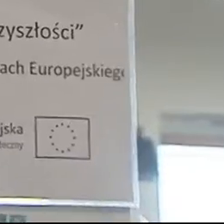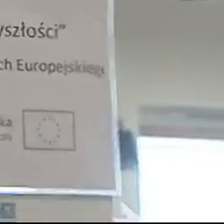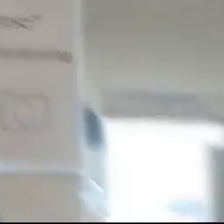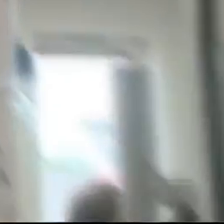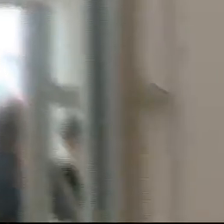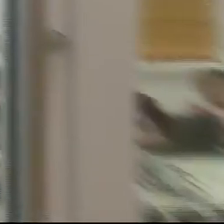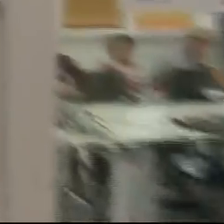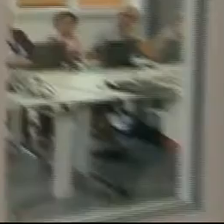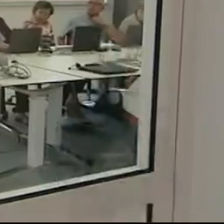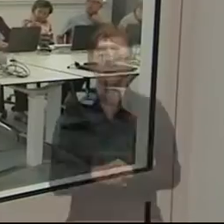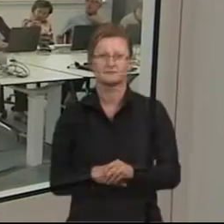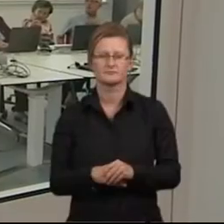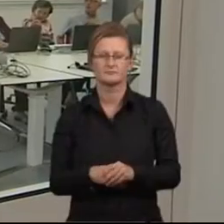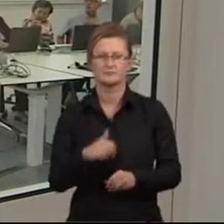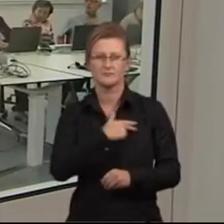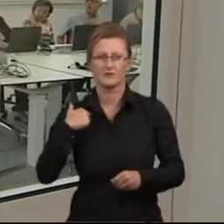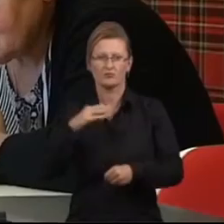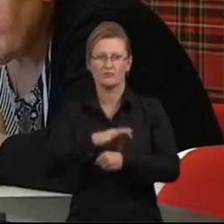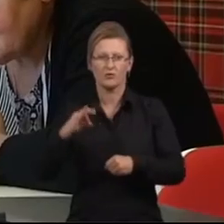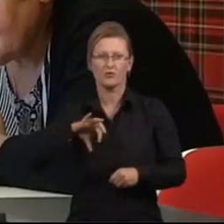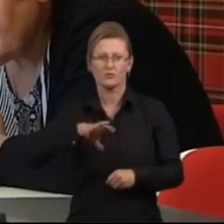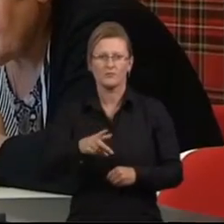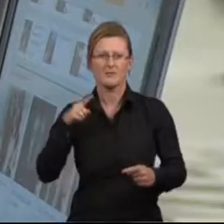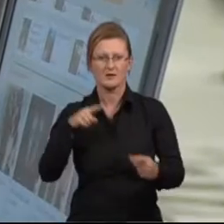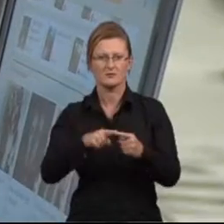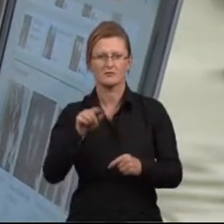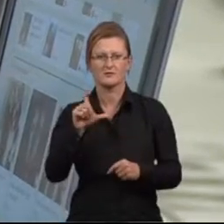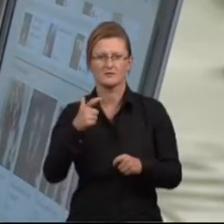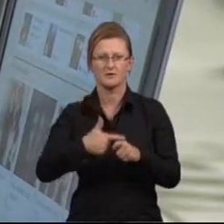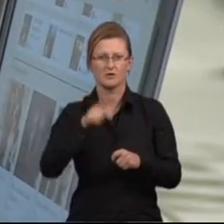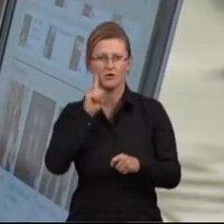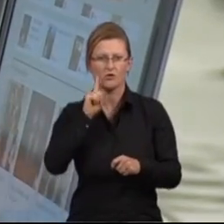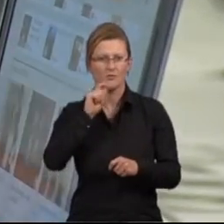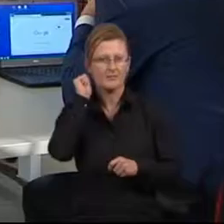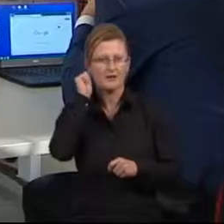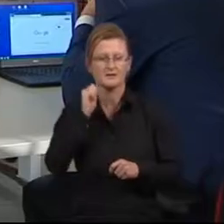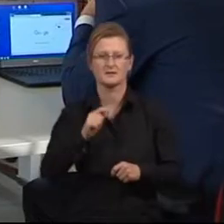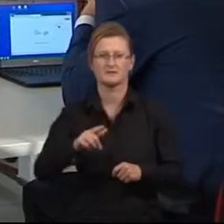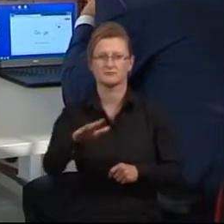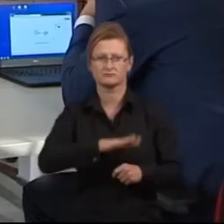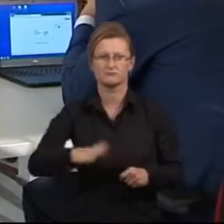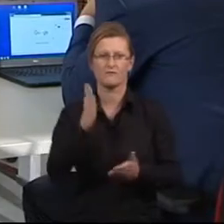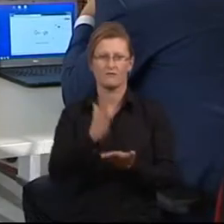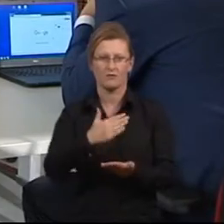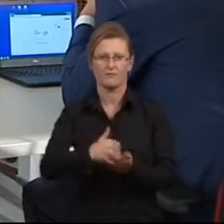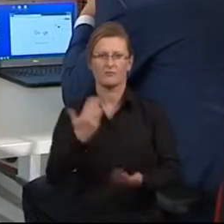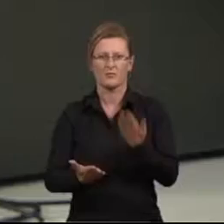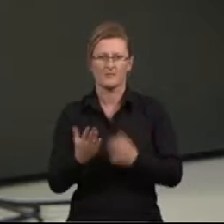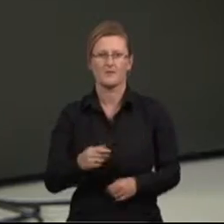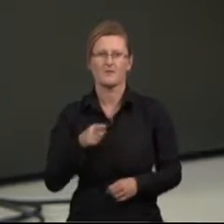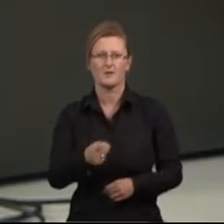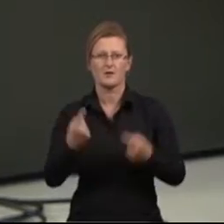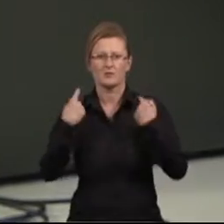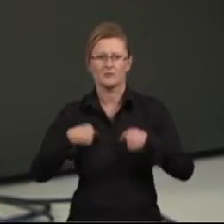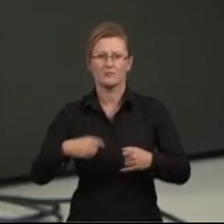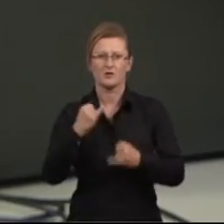Muzyka Nasz projekt jest skierowany do 220 kobiet i mężczyzn z terenu województwa lubelskiego,